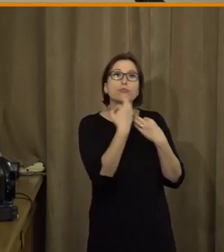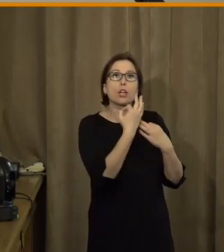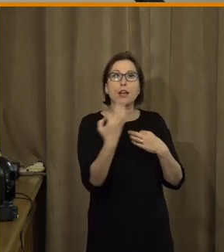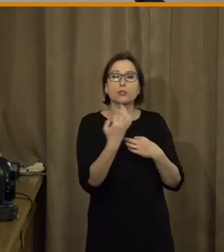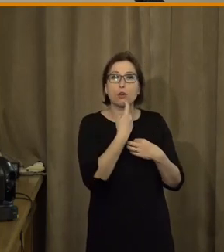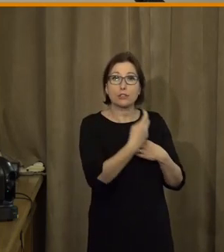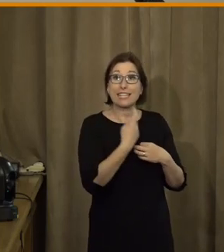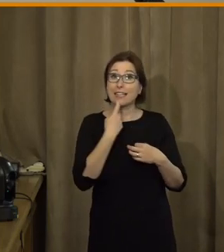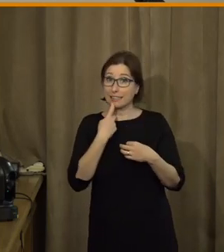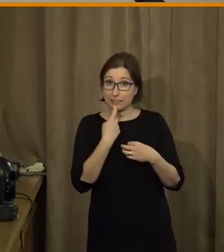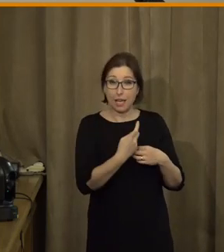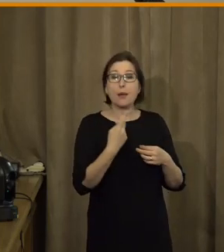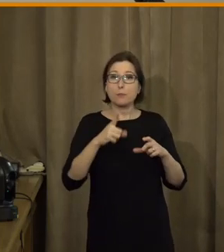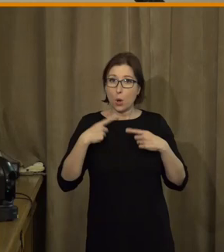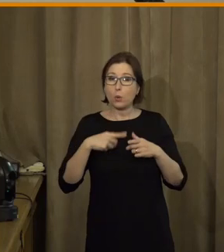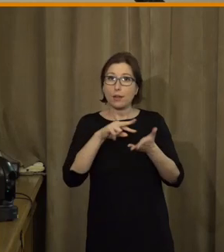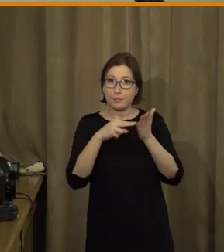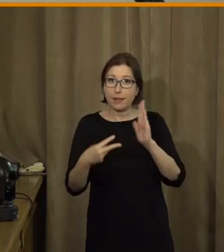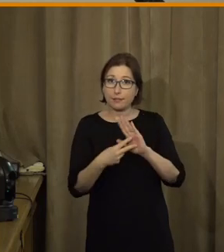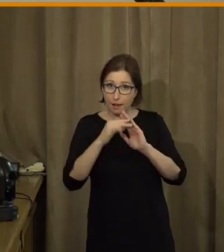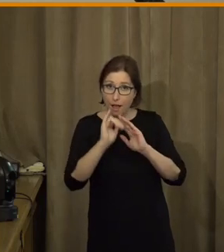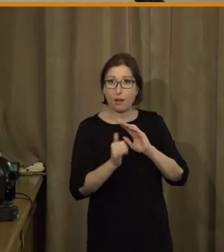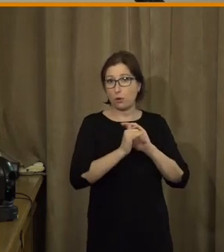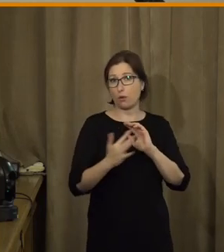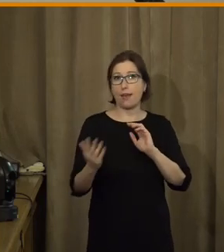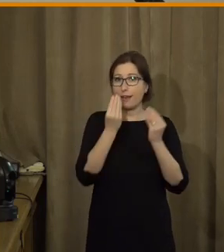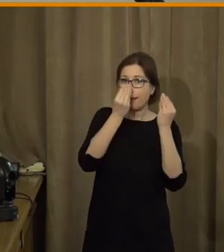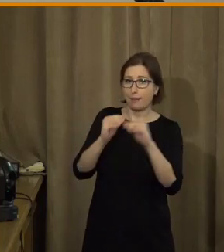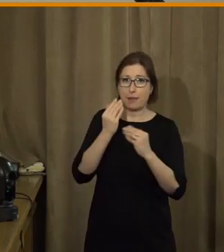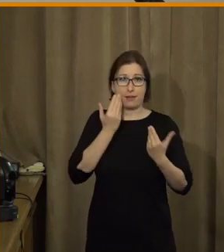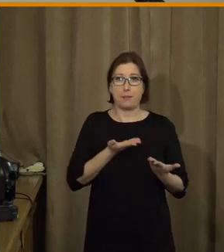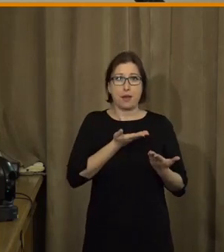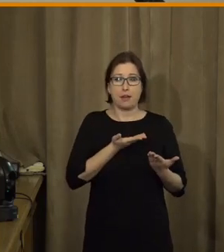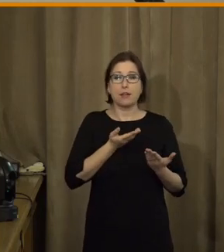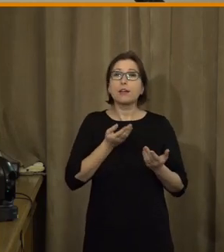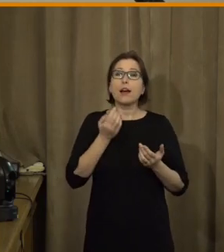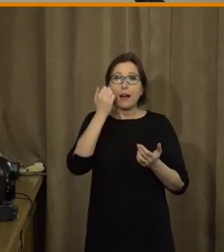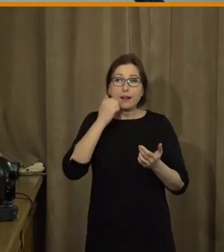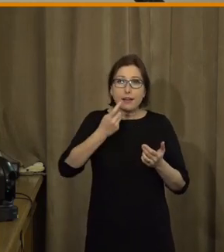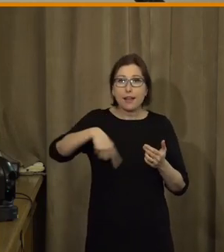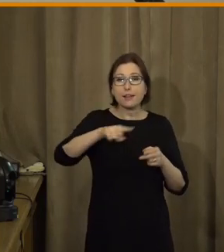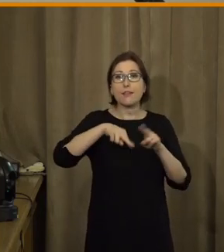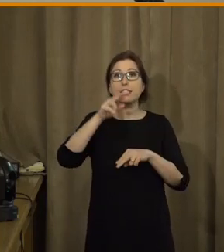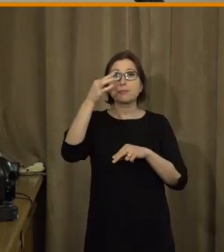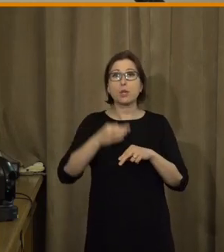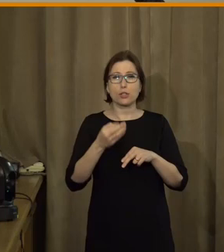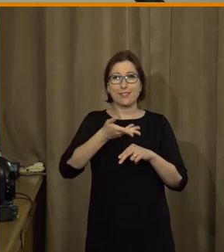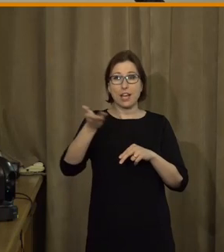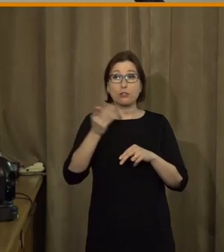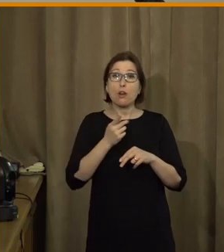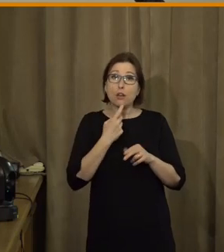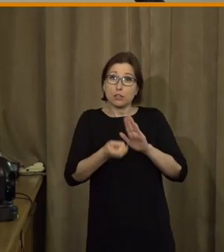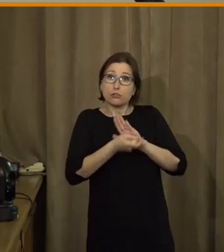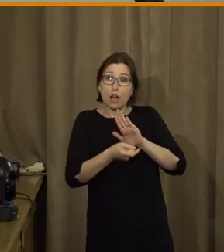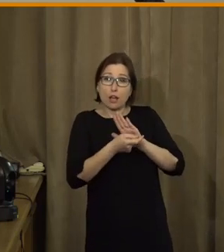jestli chtějí využívat digitální technologie nebo ne. Ti lidé, naprostá většina veřejnosti naopak má